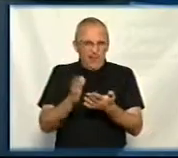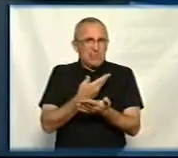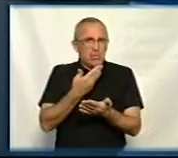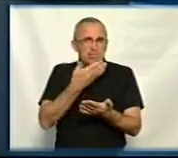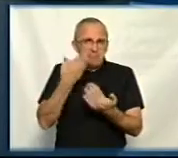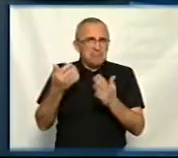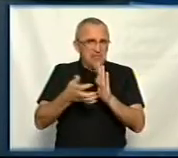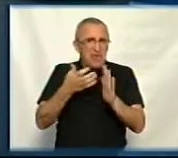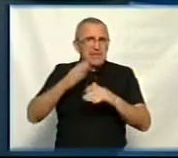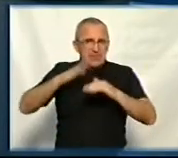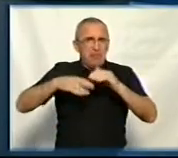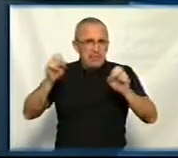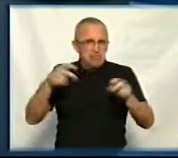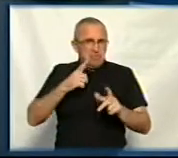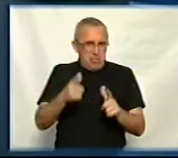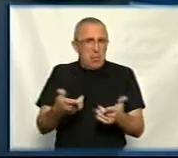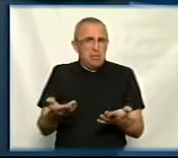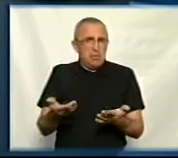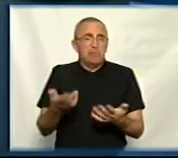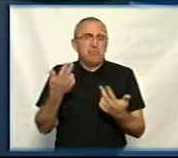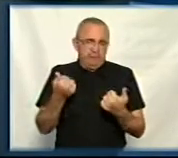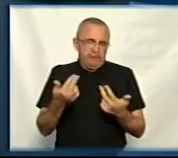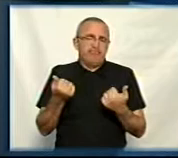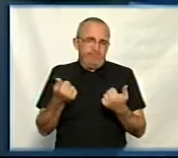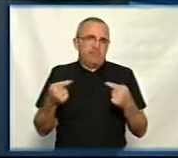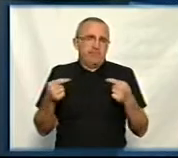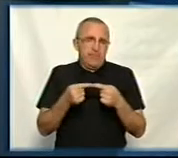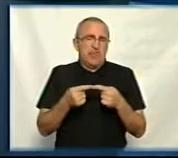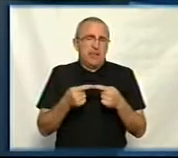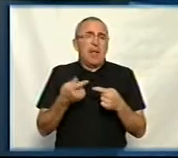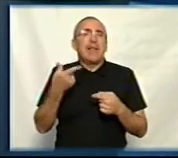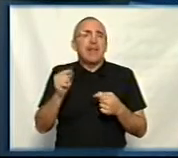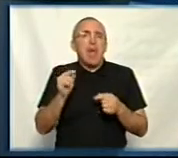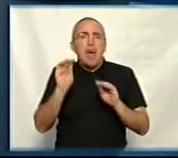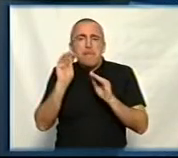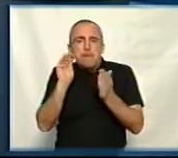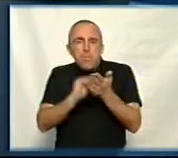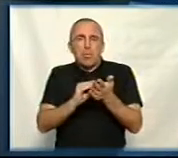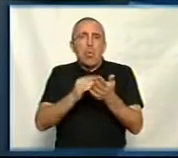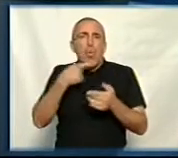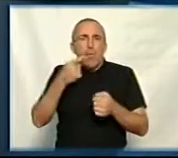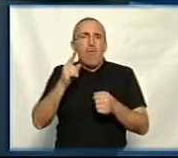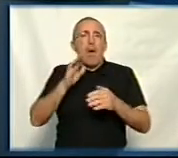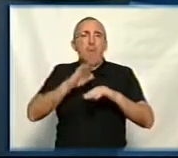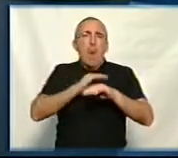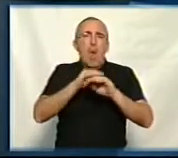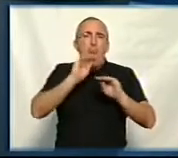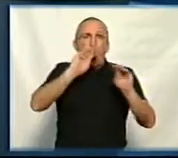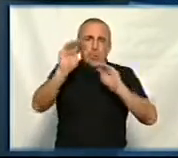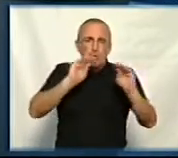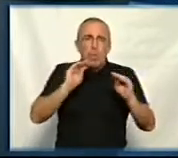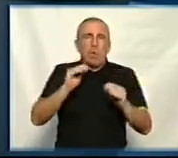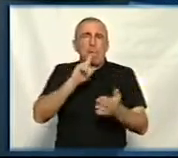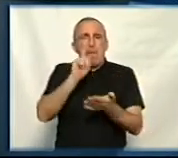гадаю. Погодитесь, я думаю. А де пункт, який говорить, що у благоустрою має бути